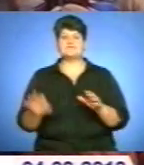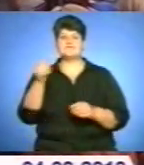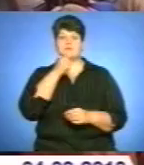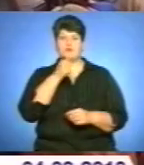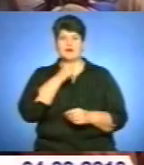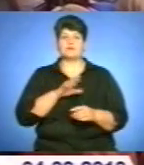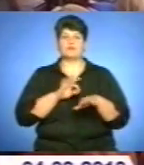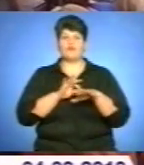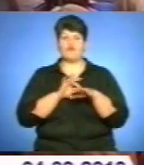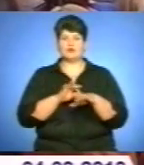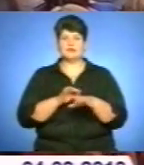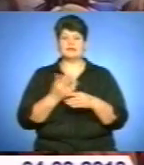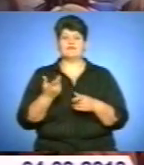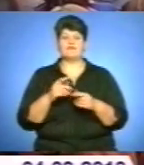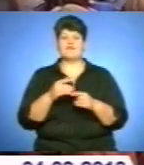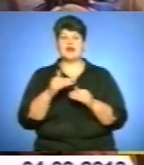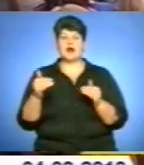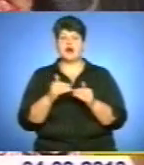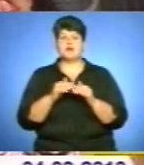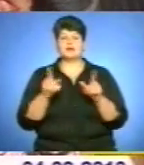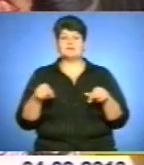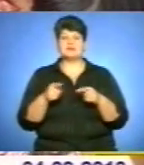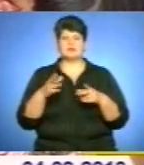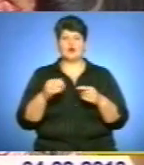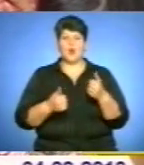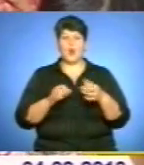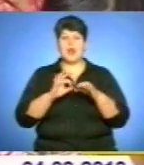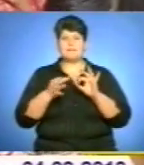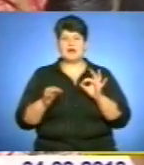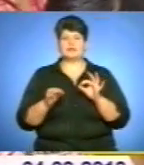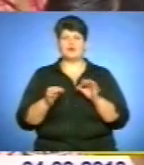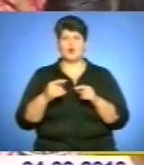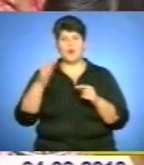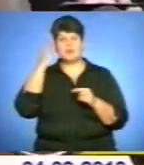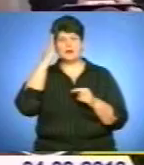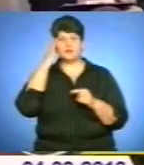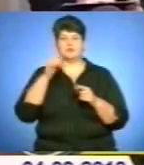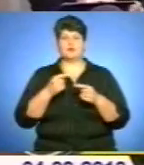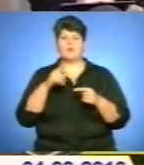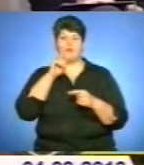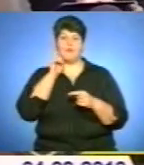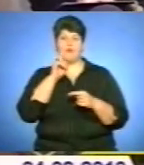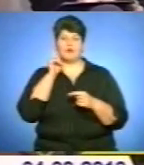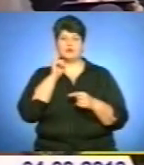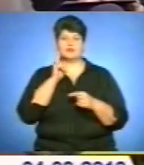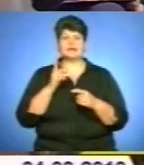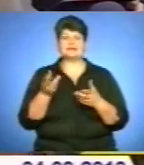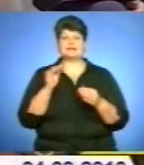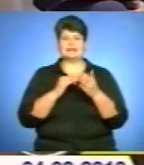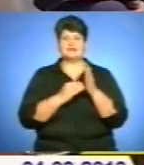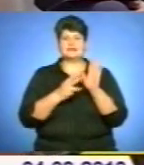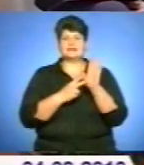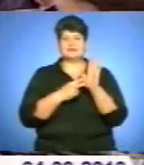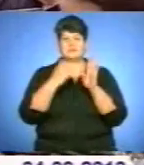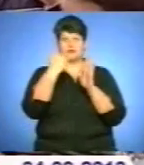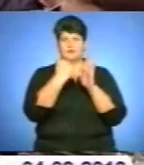проводилися у рамках циклу альтернативних олімпіад для обдарованої молоді. Конкурс «Майбутній бізнесмен Тернополя» складався з семи турів,